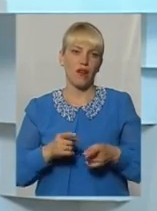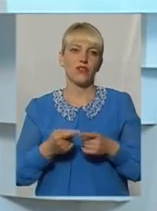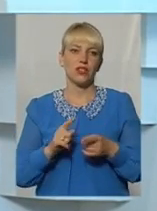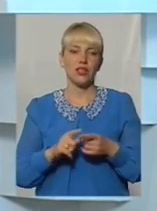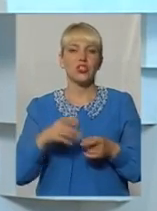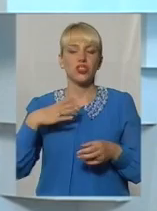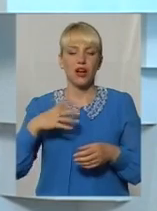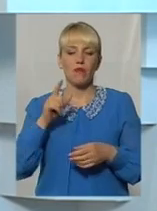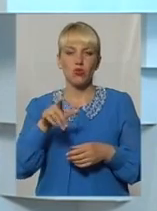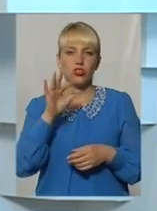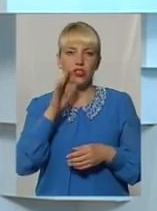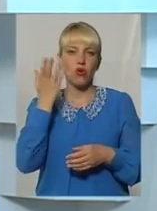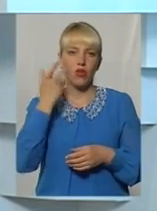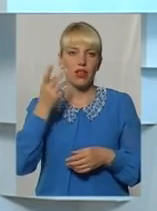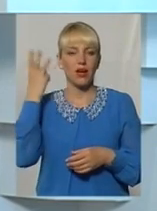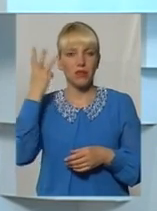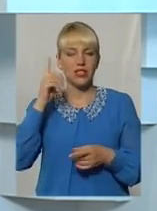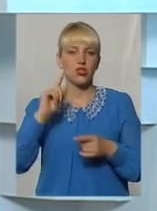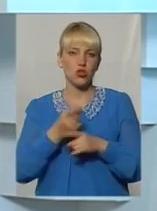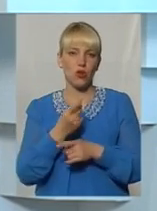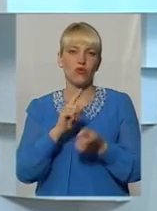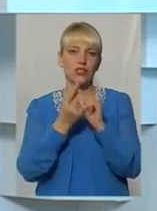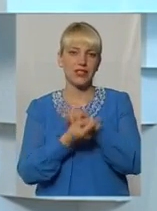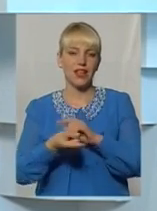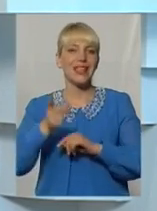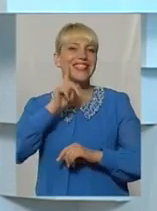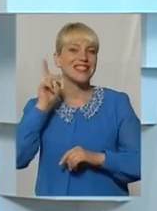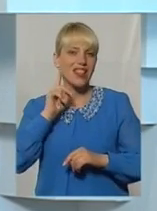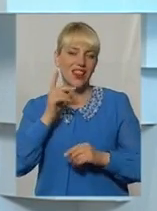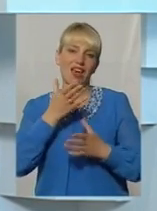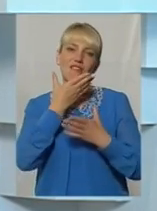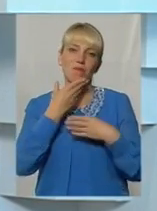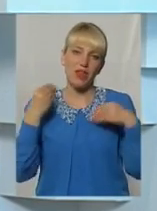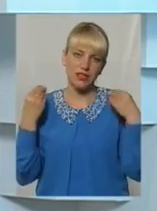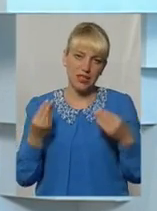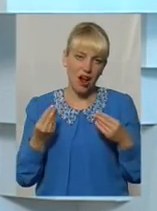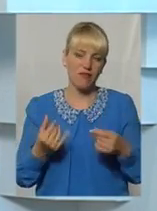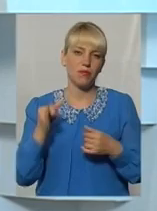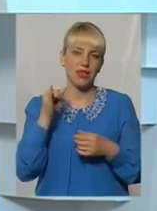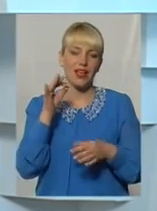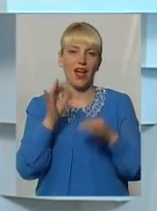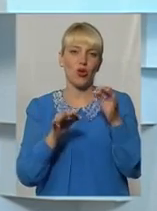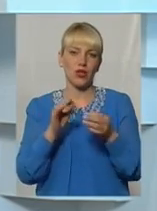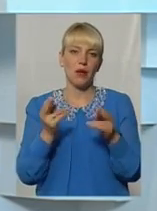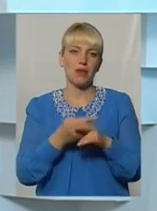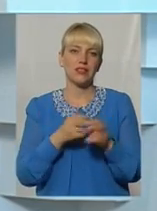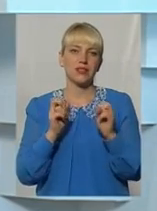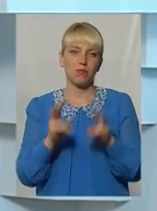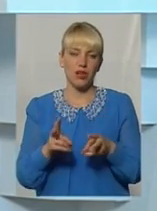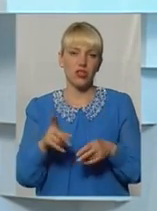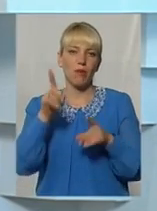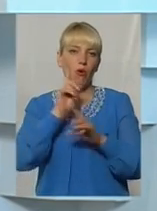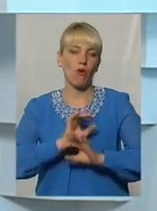часу, коли Хмельницький знову стане зеленим, яскравим і екологічно безпечним та